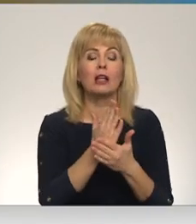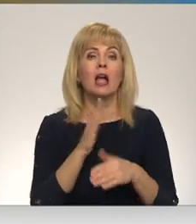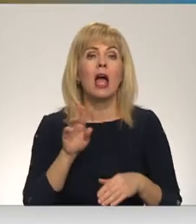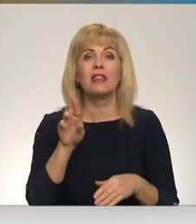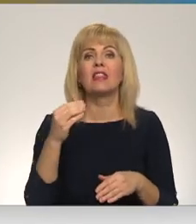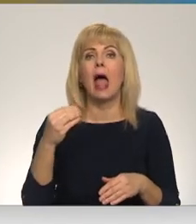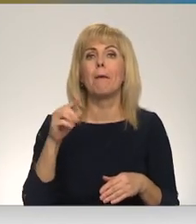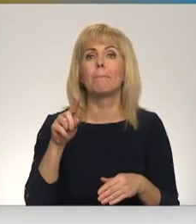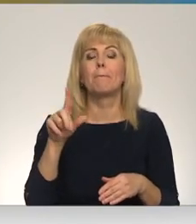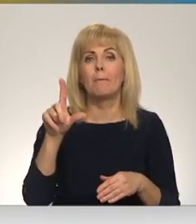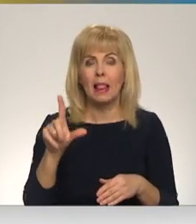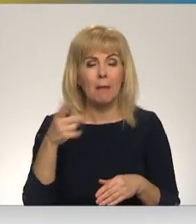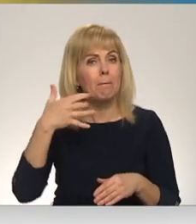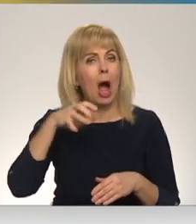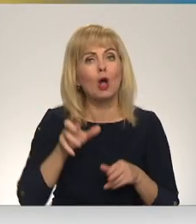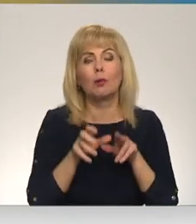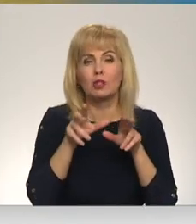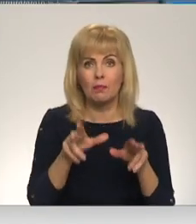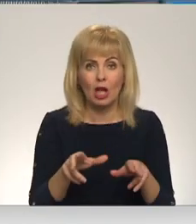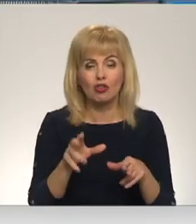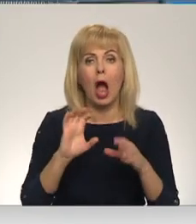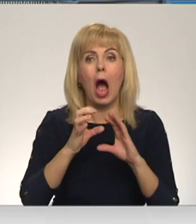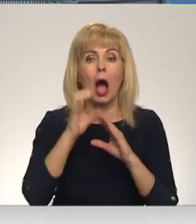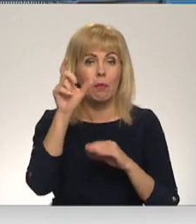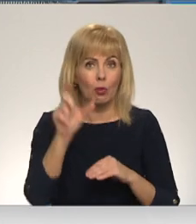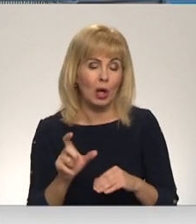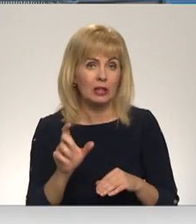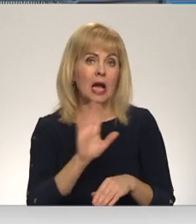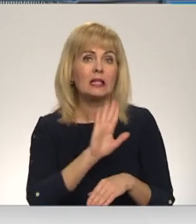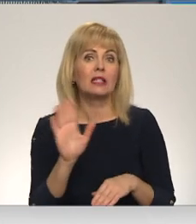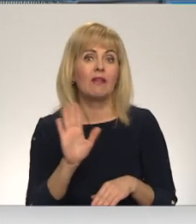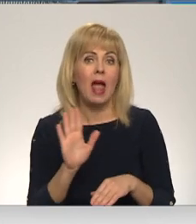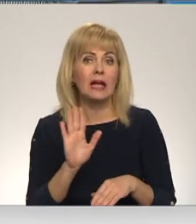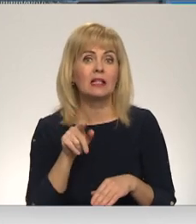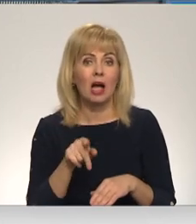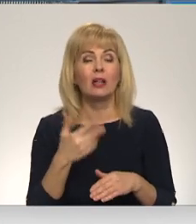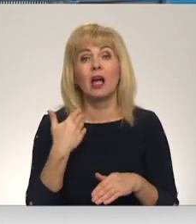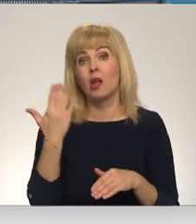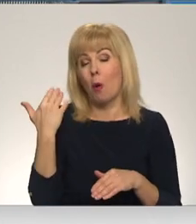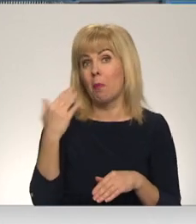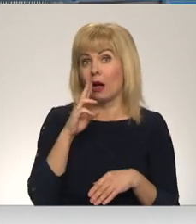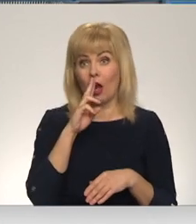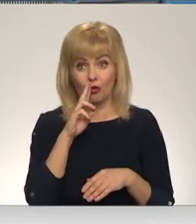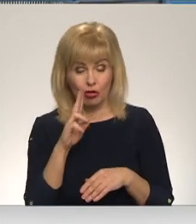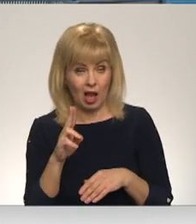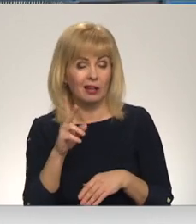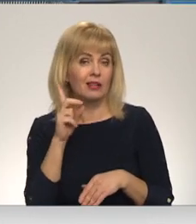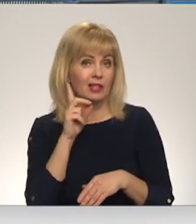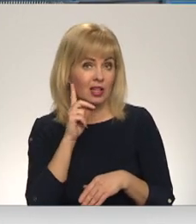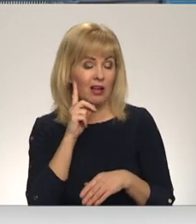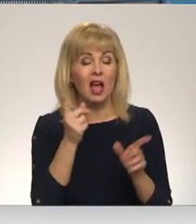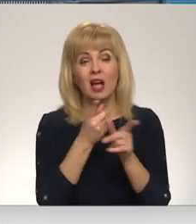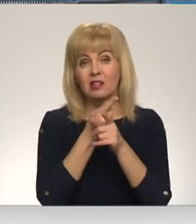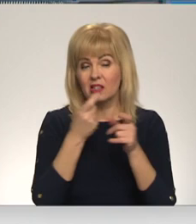elektronisko plaša ziņas līdzakļu padomjas priekšsēdētāju Ivaru Āboliņu. Sveicināti Āboliņa kungus! Mēs jau pagājušajā nedēļā dzirdējām